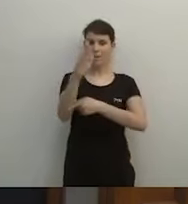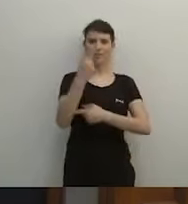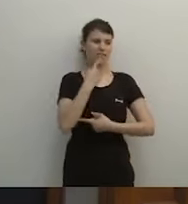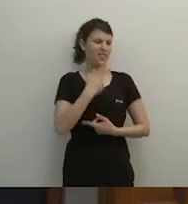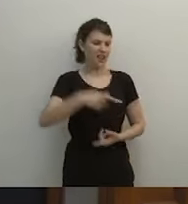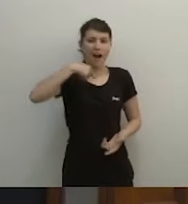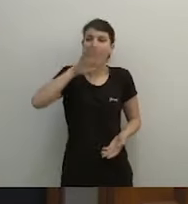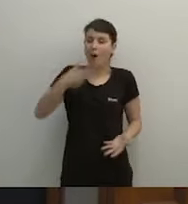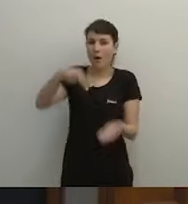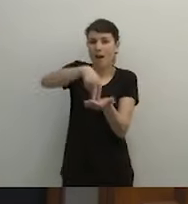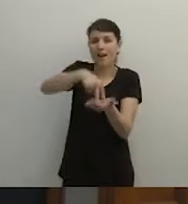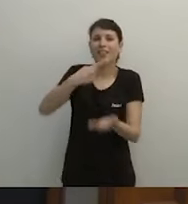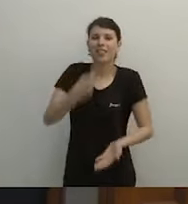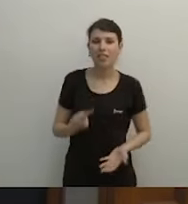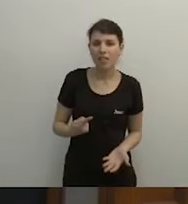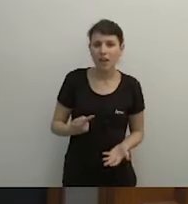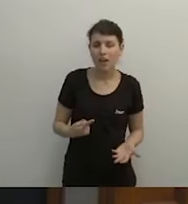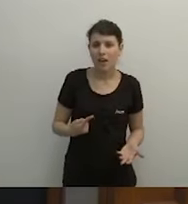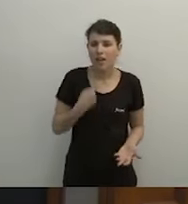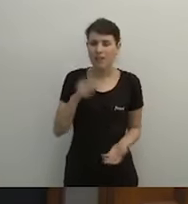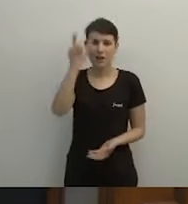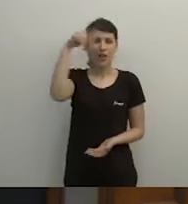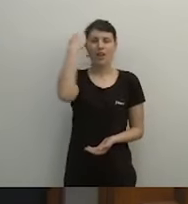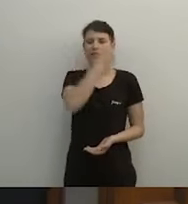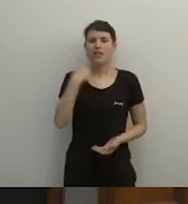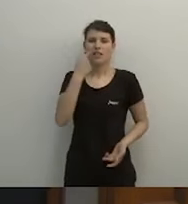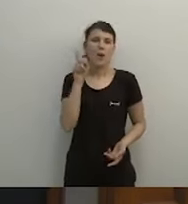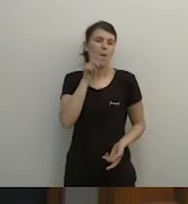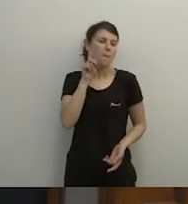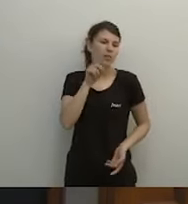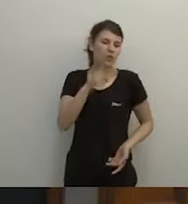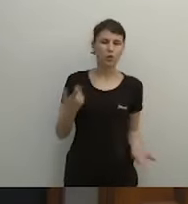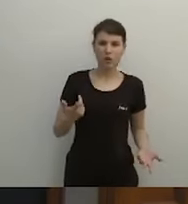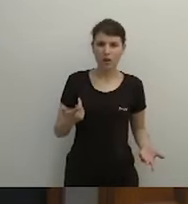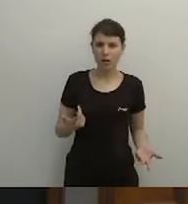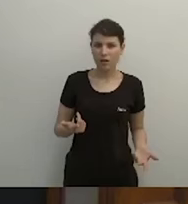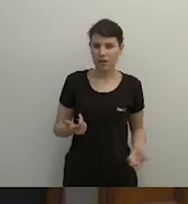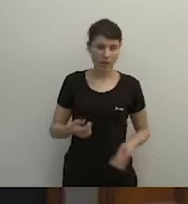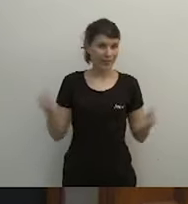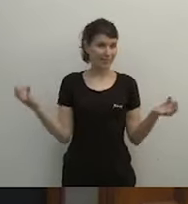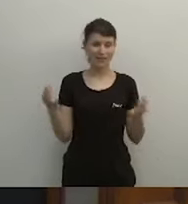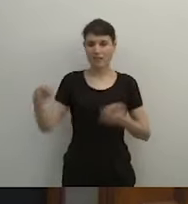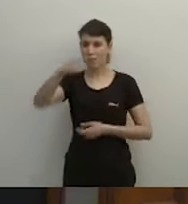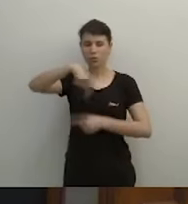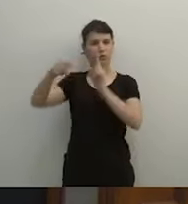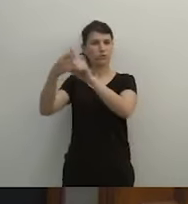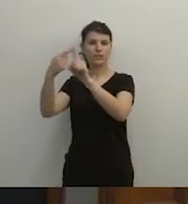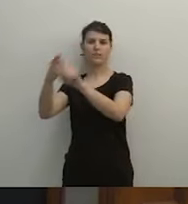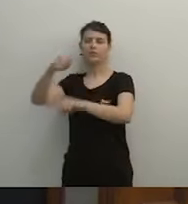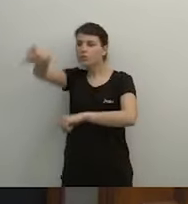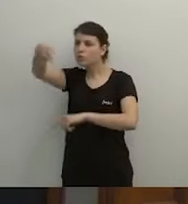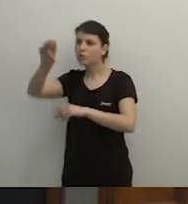decidit dir cara marrullera, enganyosa i fraudulenta, segons el senyor Dolon i el senyor Castillo, vostès,